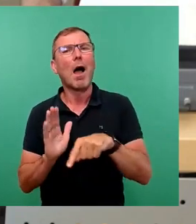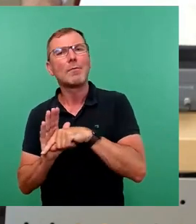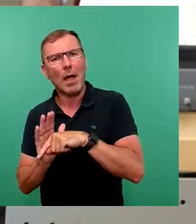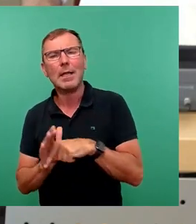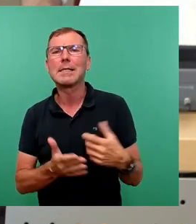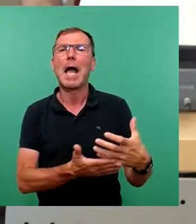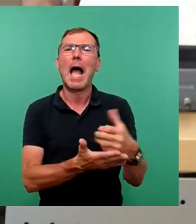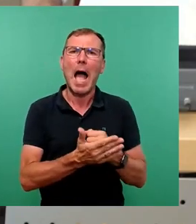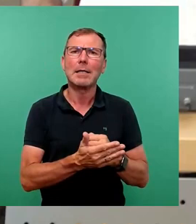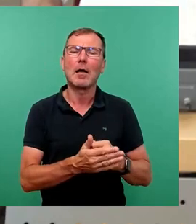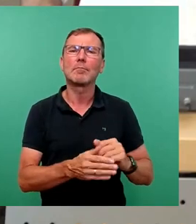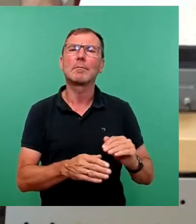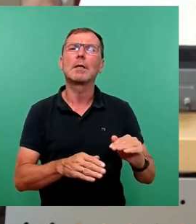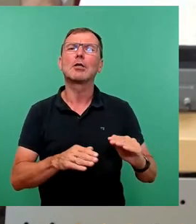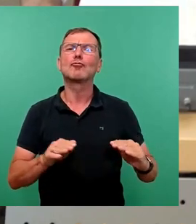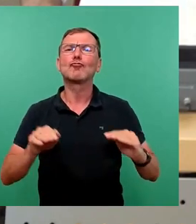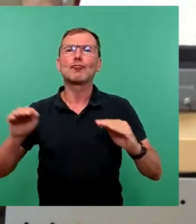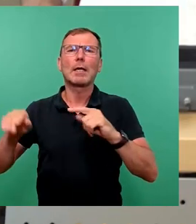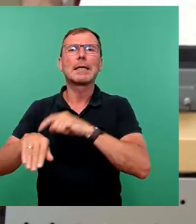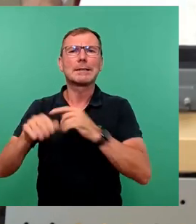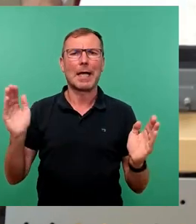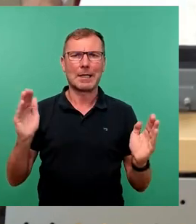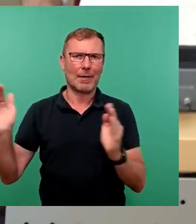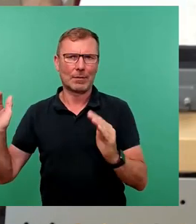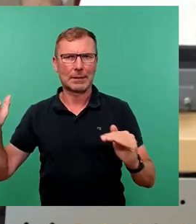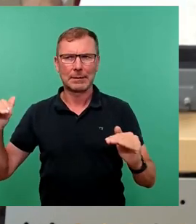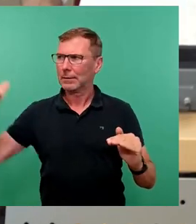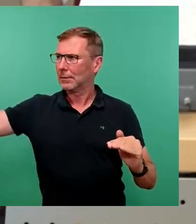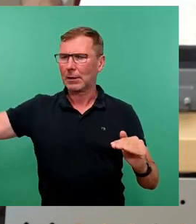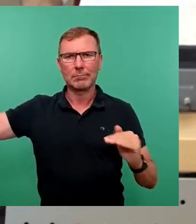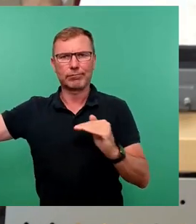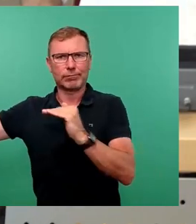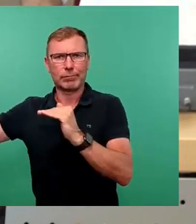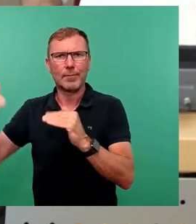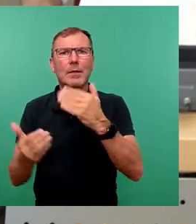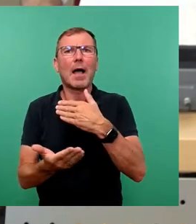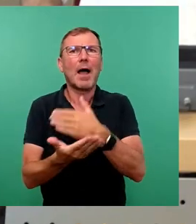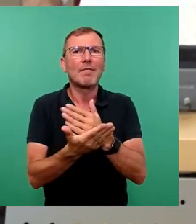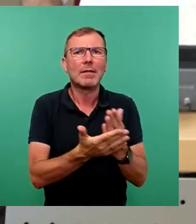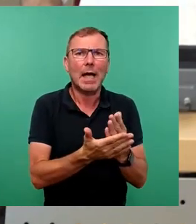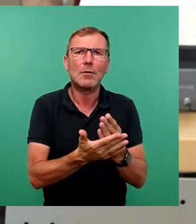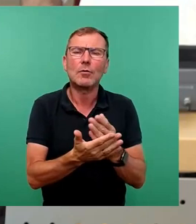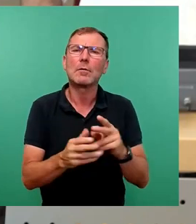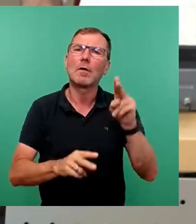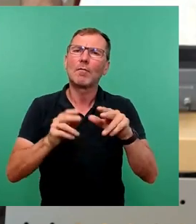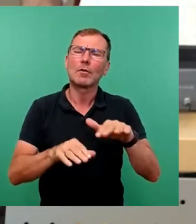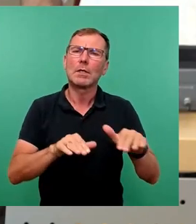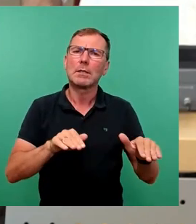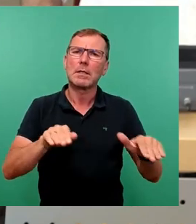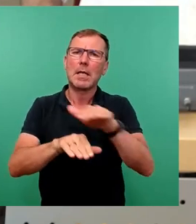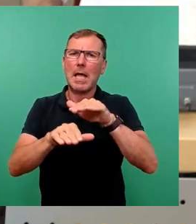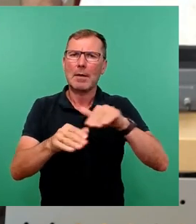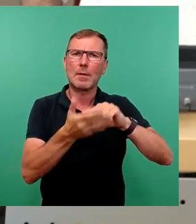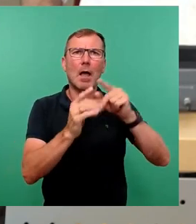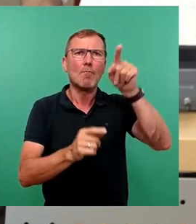die steigen dann zeitversetzt. Und bei der inneren Verteilung zwischen den verschiedenen Ebenen, sozusagen der Politik,